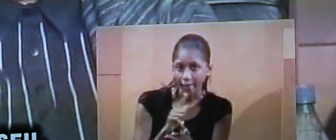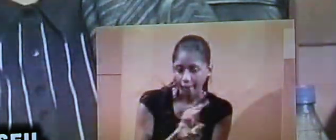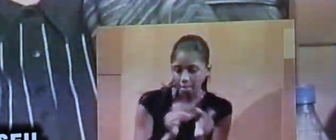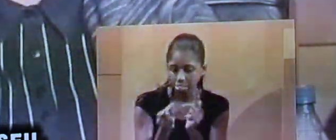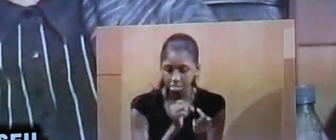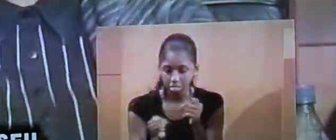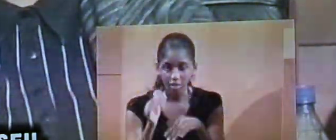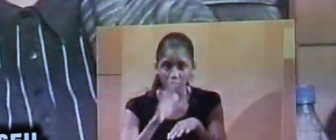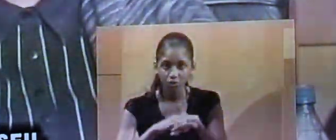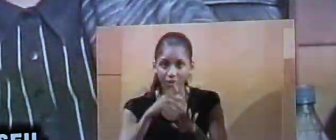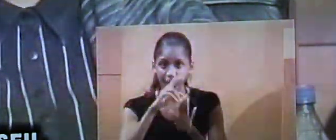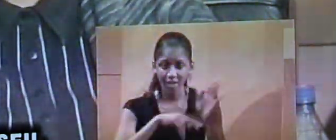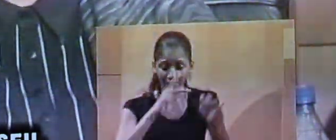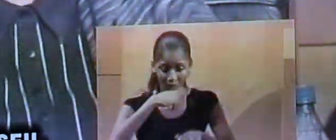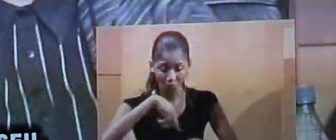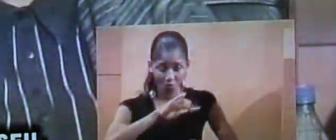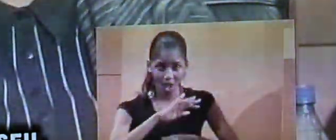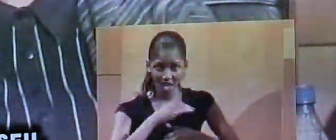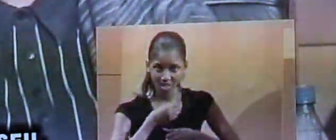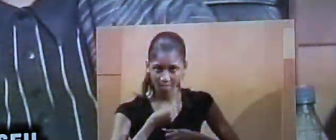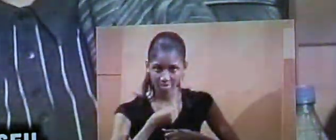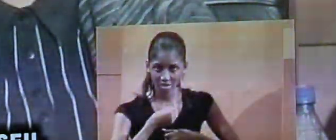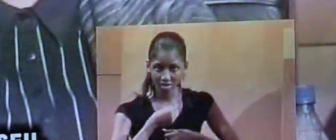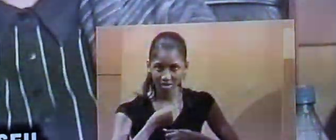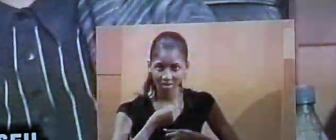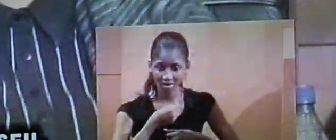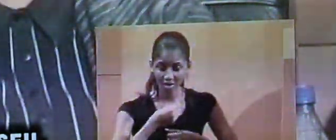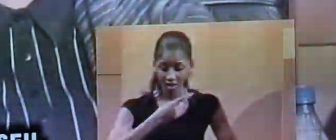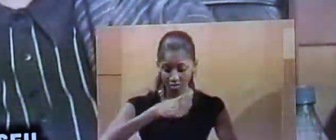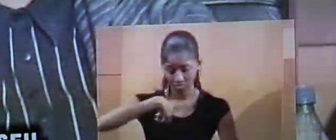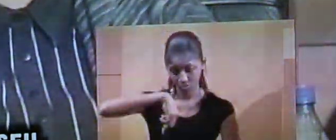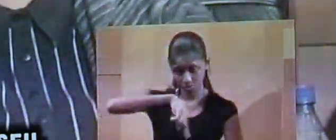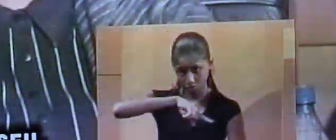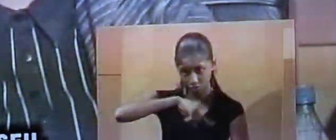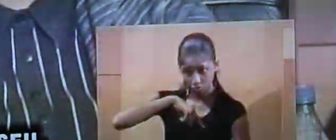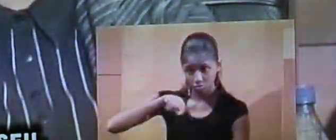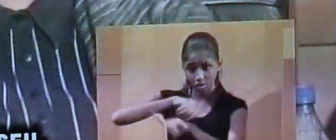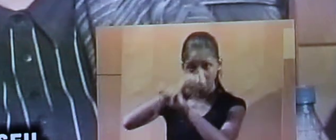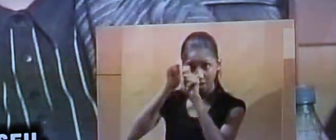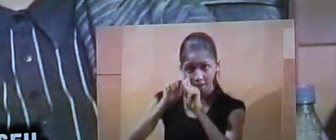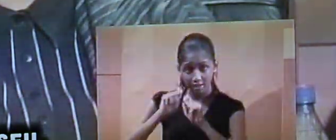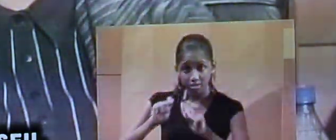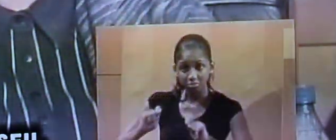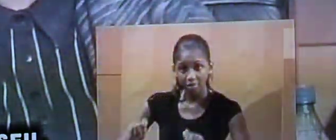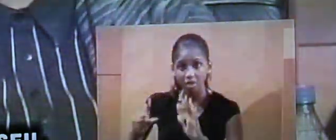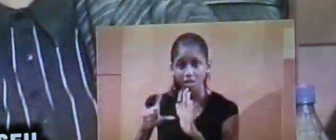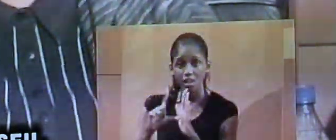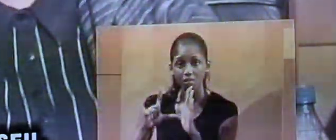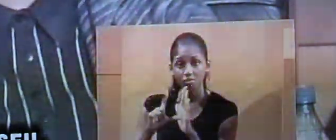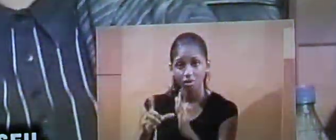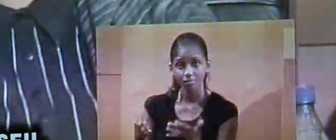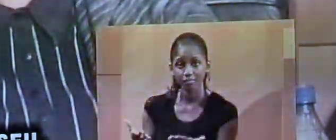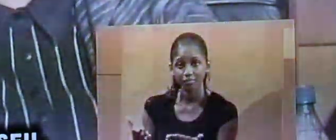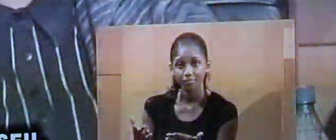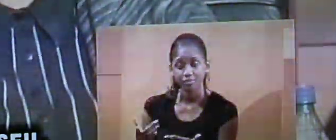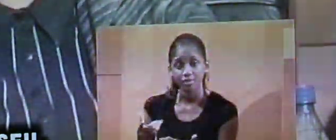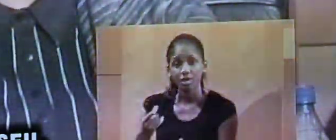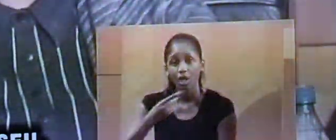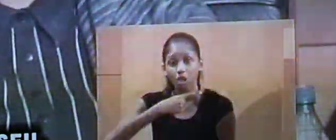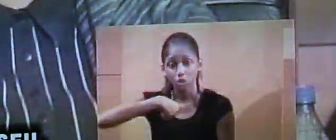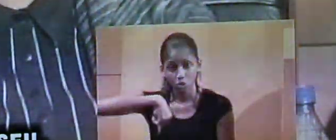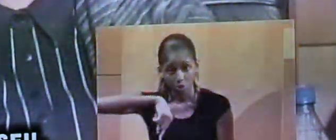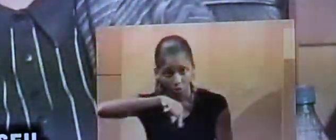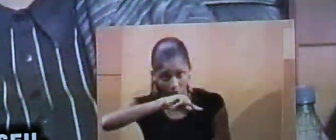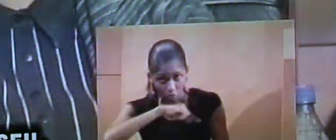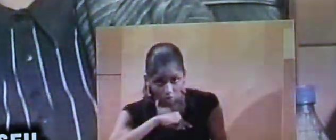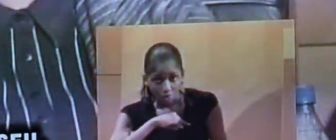nous avons adoptées. Nous, nous avons respecté la législation. Nous avons adopté